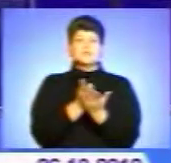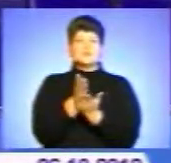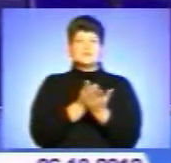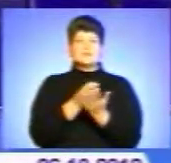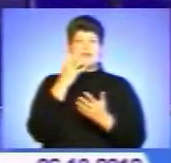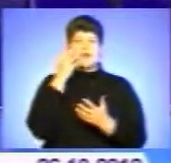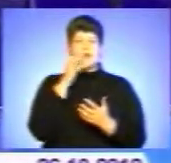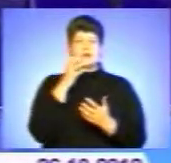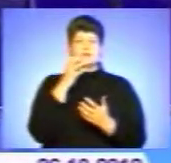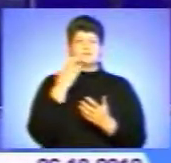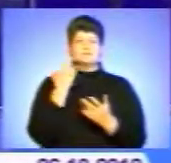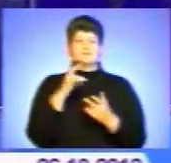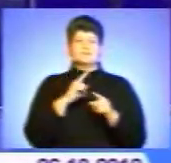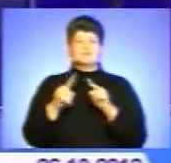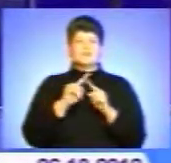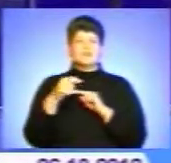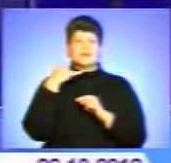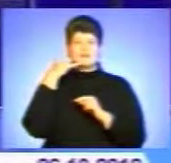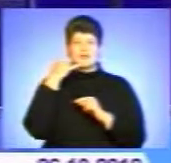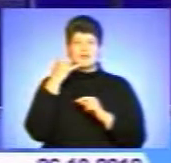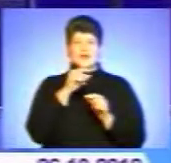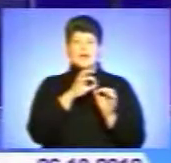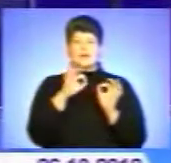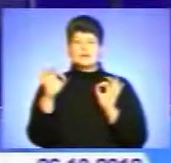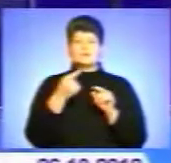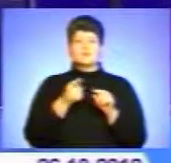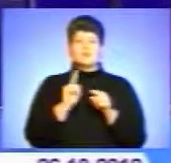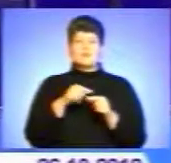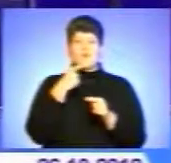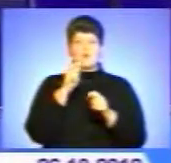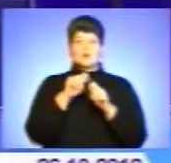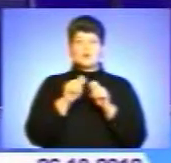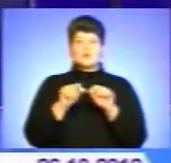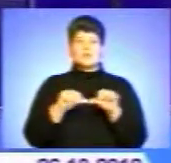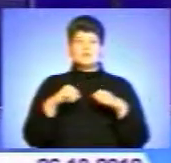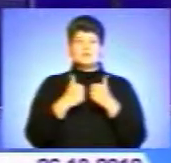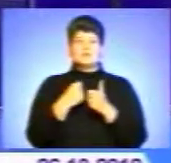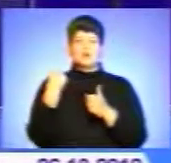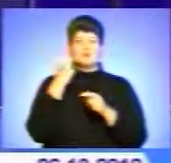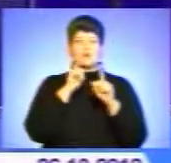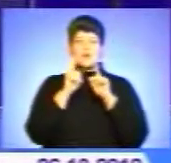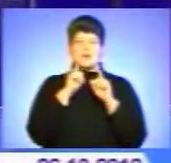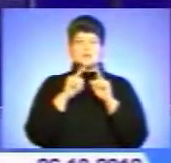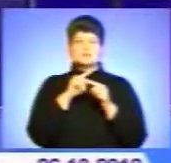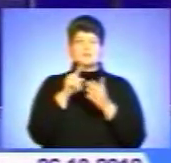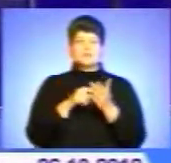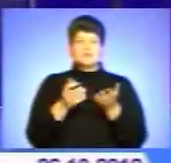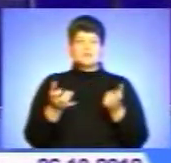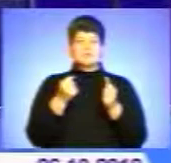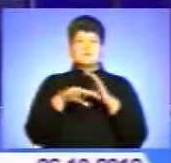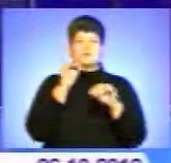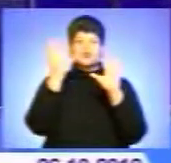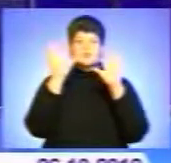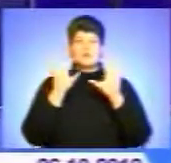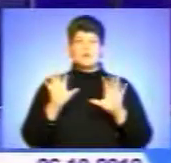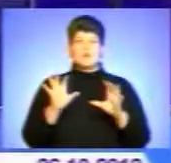гарячі телефонні лінії. До цих дій закликає тимчасова контрольна комісія обласної ради з питань дотримання виборчого законодавства,